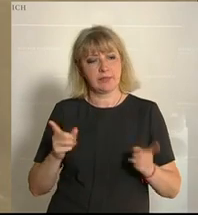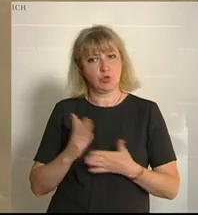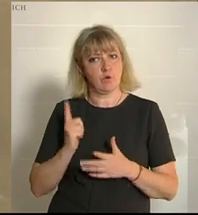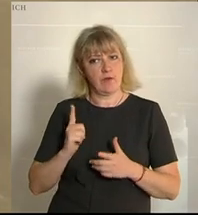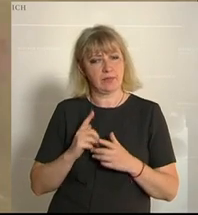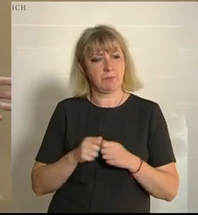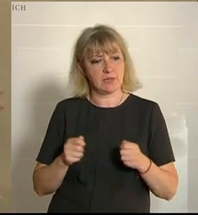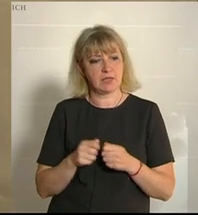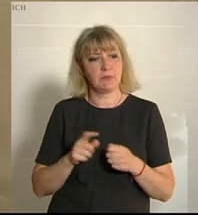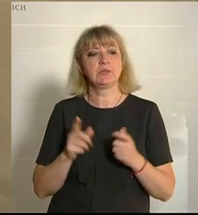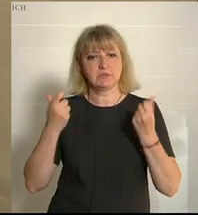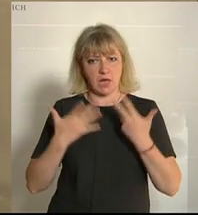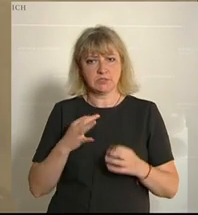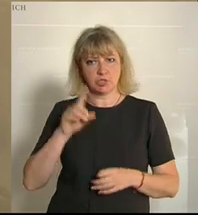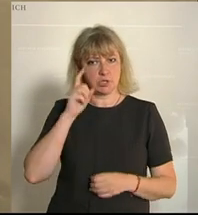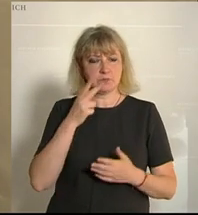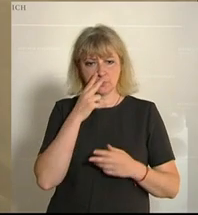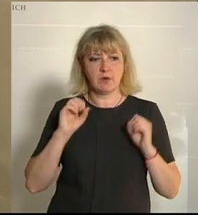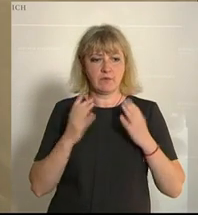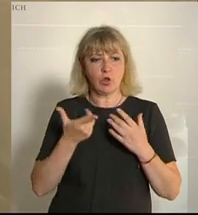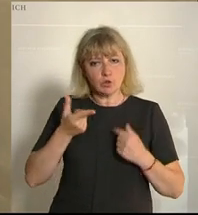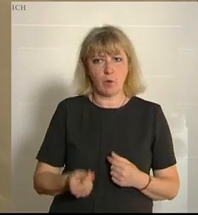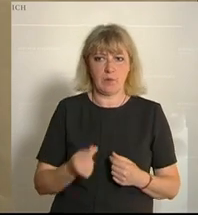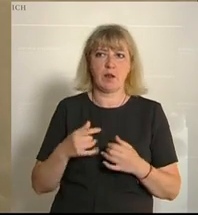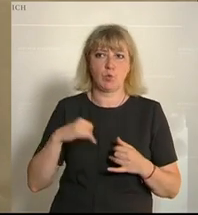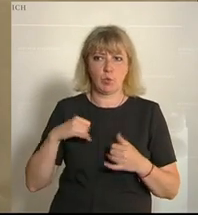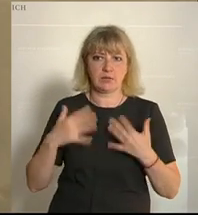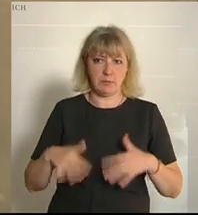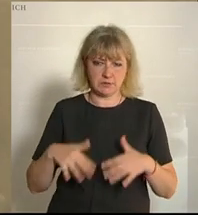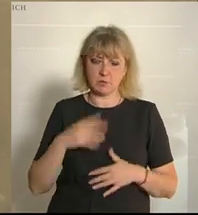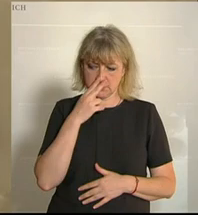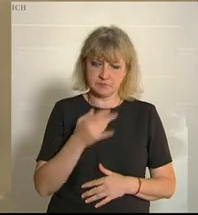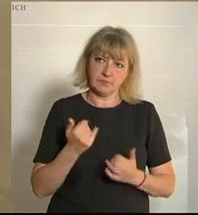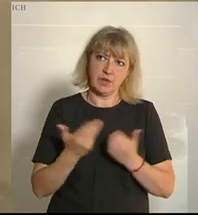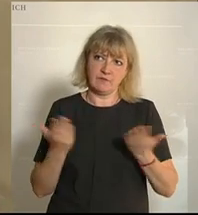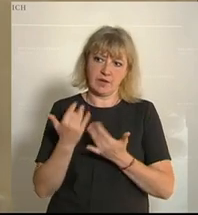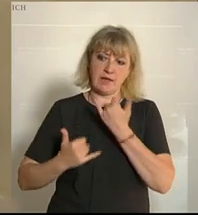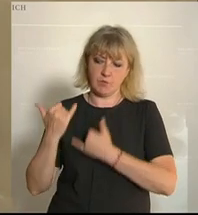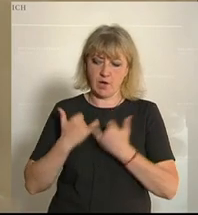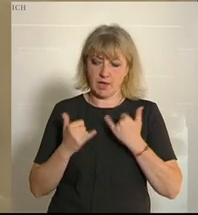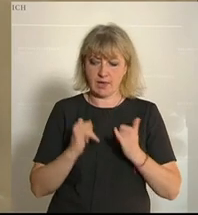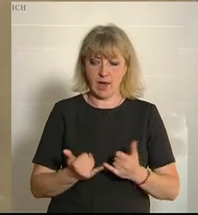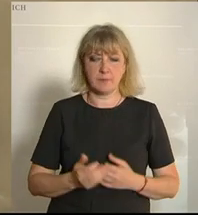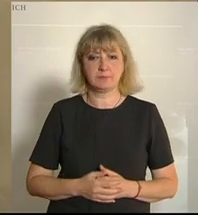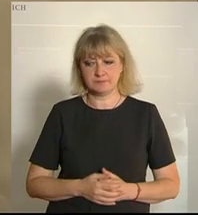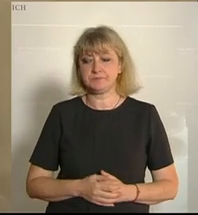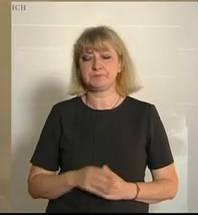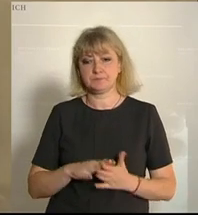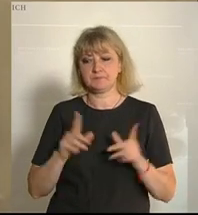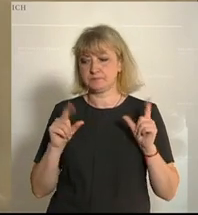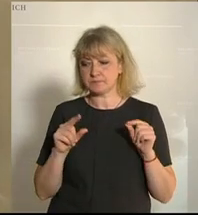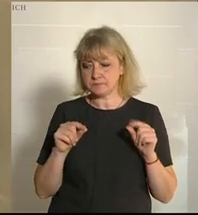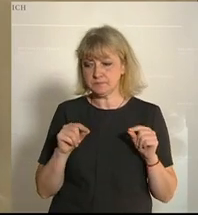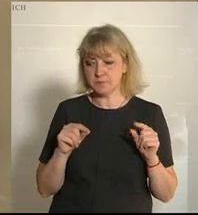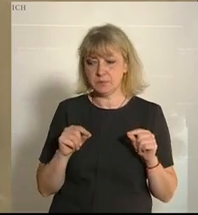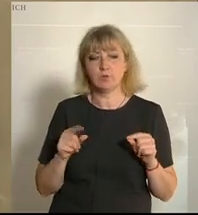Die Zahlen sind dramatisch, wie sehen aktuell eine Verdoppelung der Jugendarbeitslosigkeit im Vergleich zum Vorjahr. Das hat auch mit